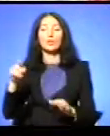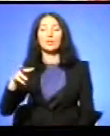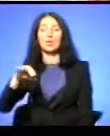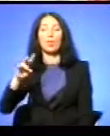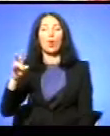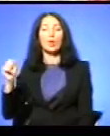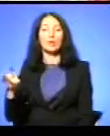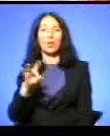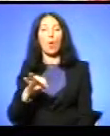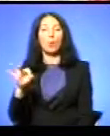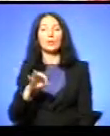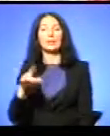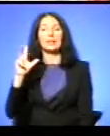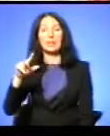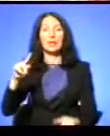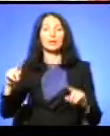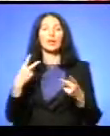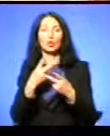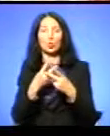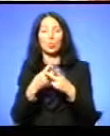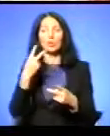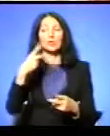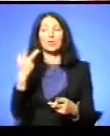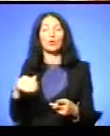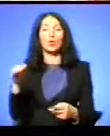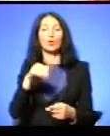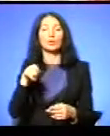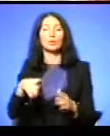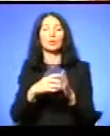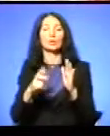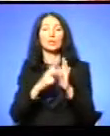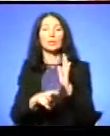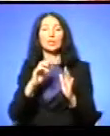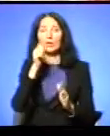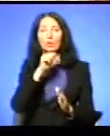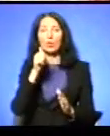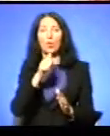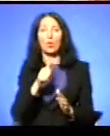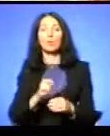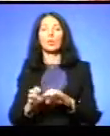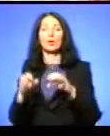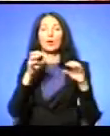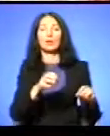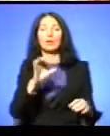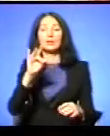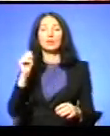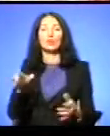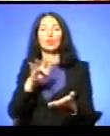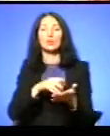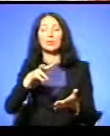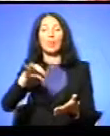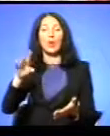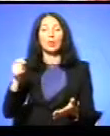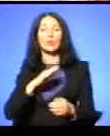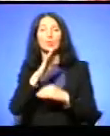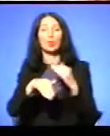області Третє ув'язнення 23 жовтня 1984 року етапований до СІЗО міста Миколаєва, де за